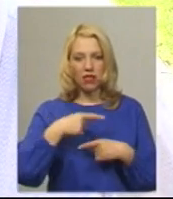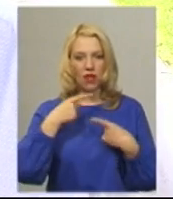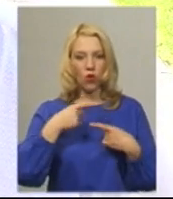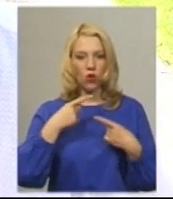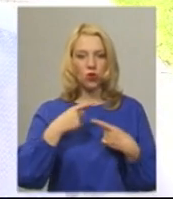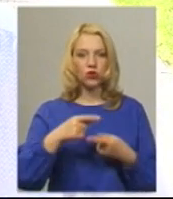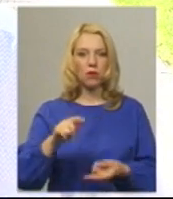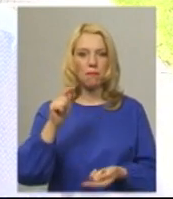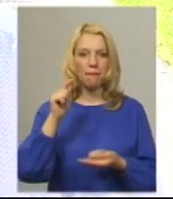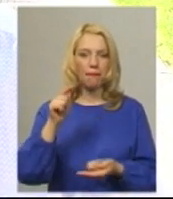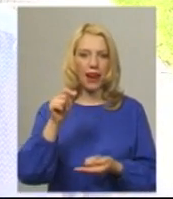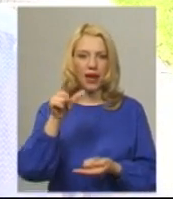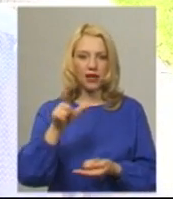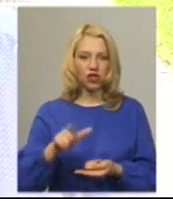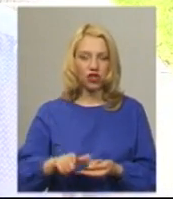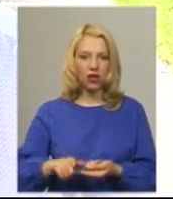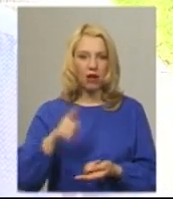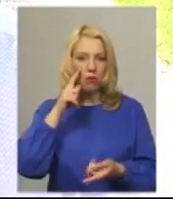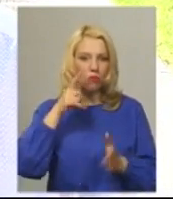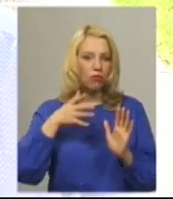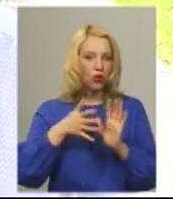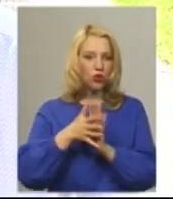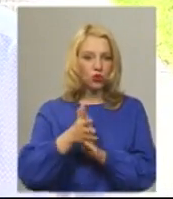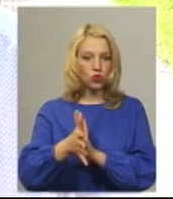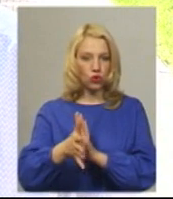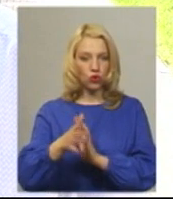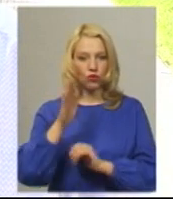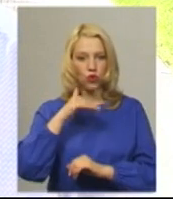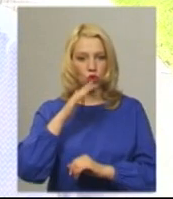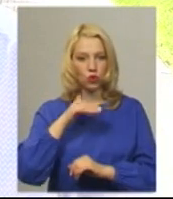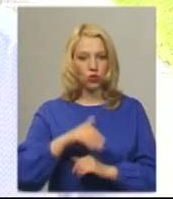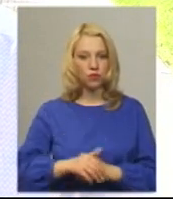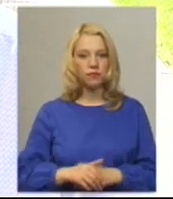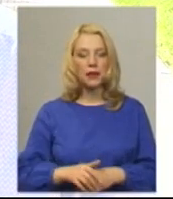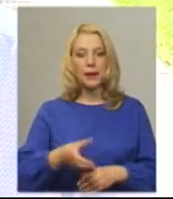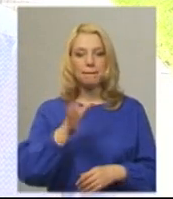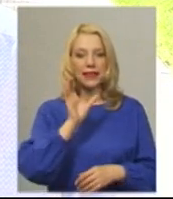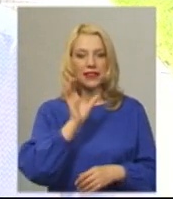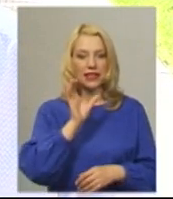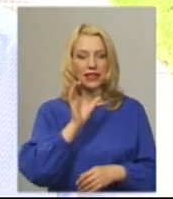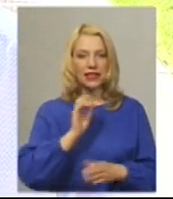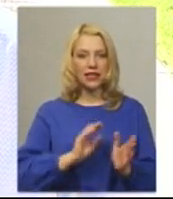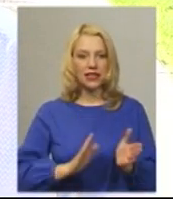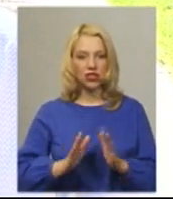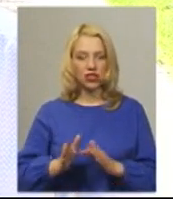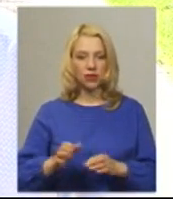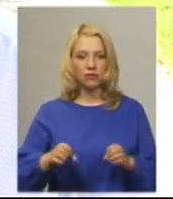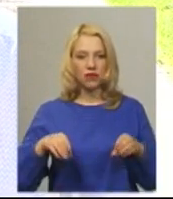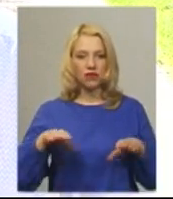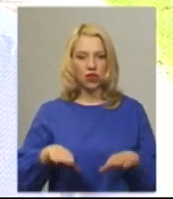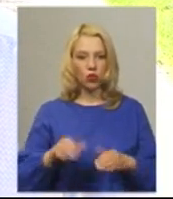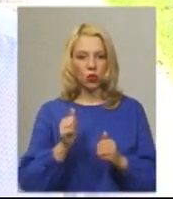пляшечка з прозорою водою. Питний режим вирішує